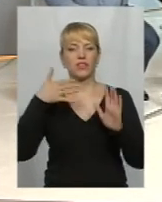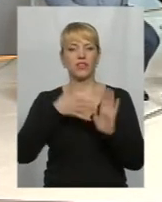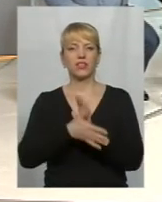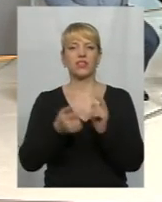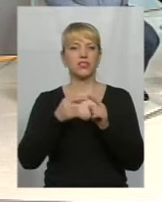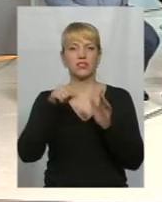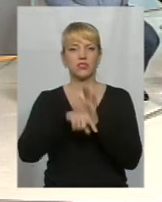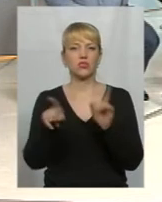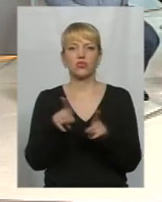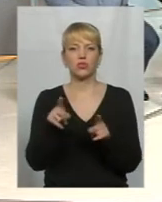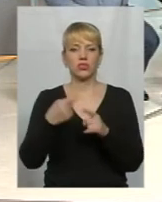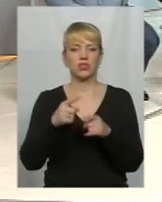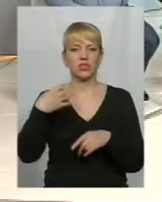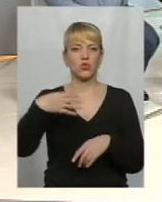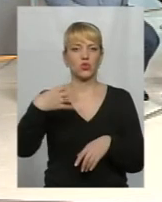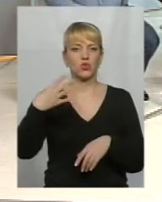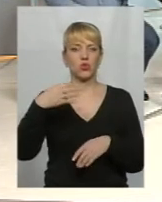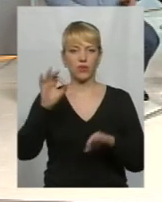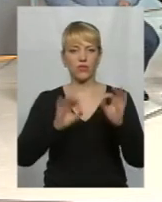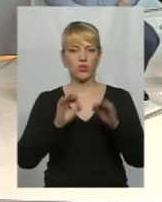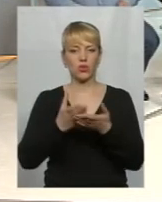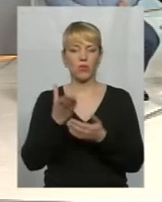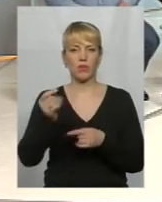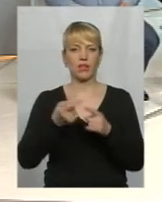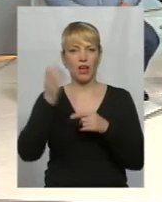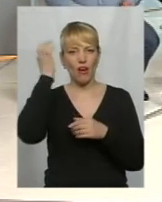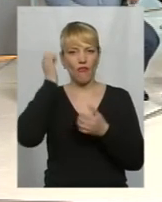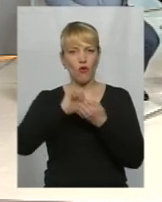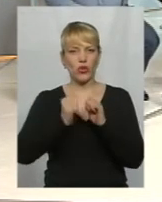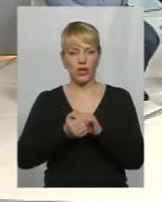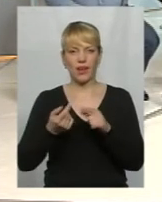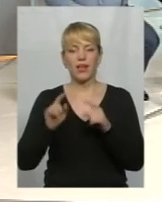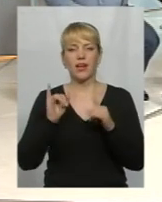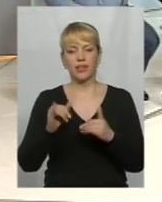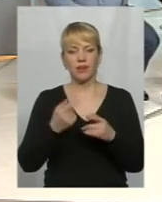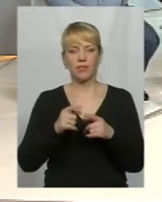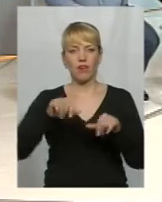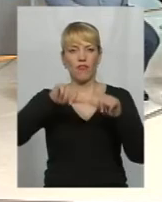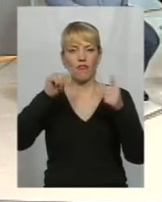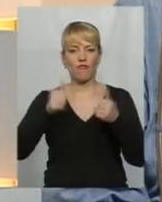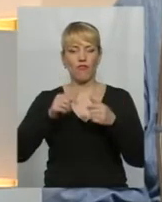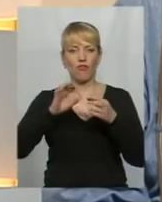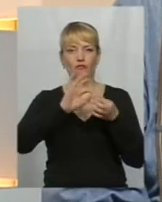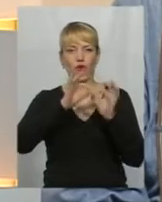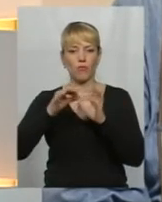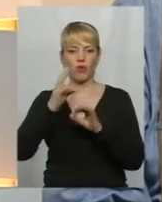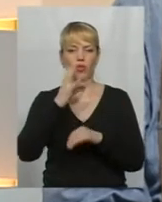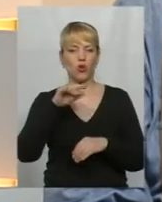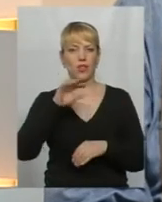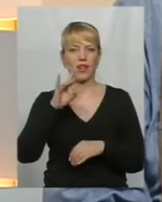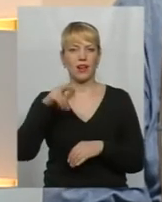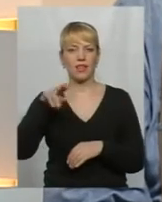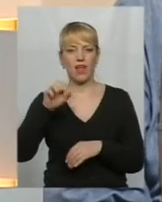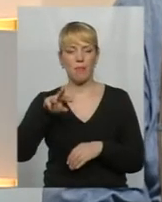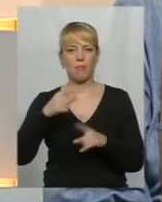чутлі не 40% вартості вугілля. Потім, друге, формула Роттердам плюс. Шановні, чомусь вони говорять за